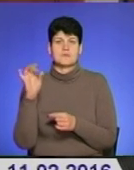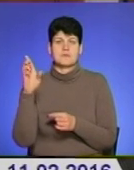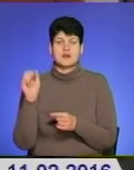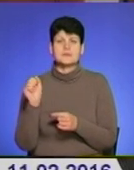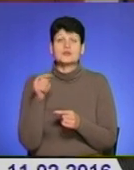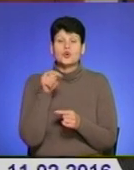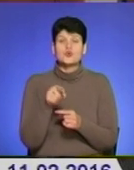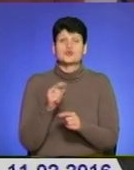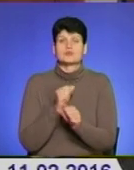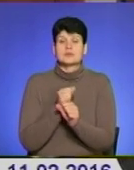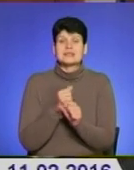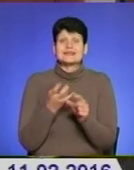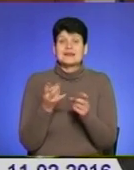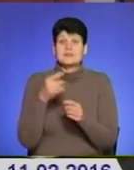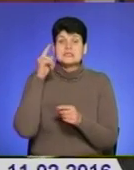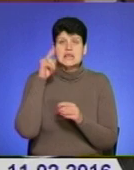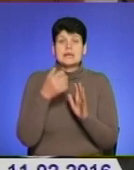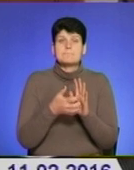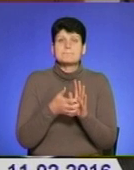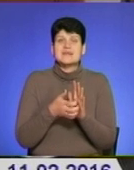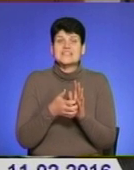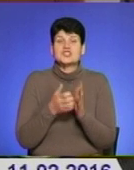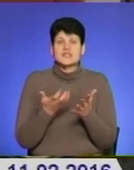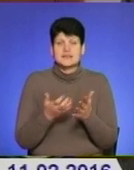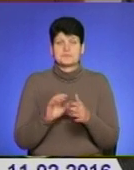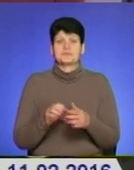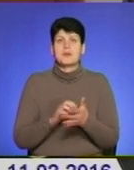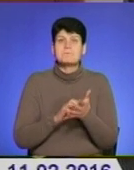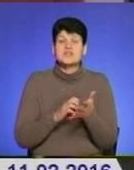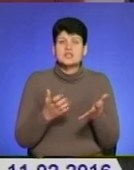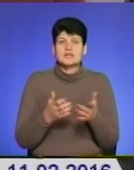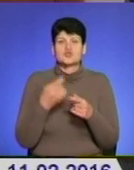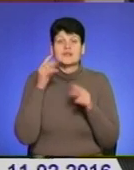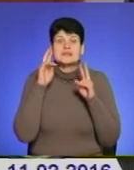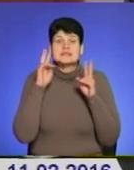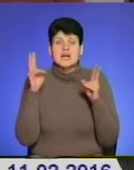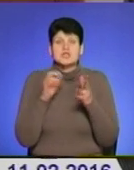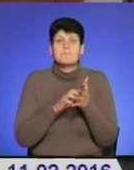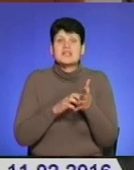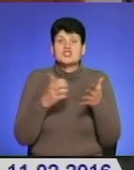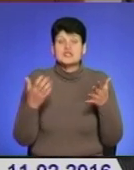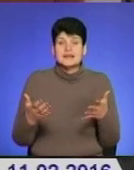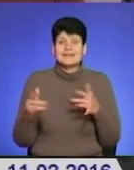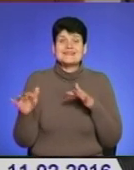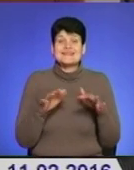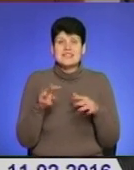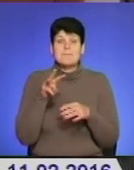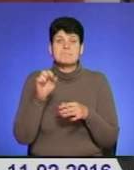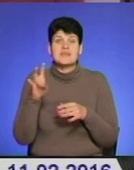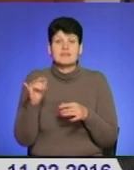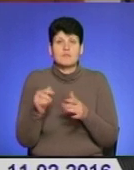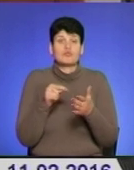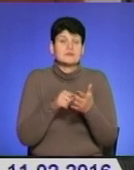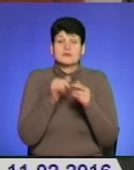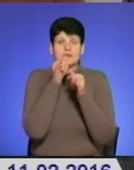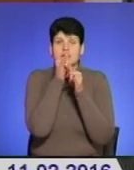причини і дію міни поцілі. Якщо не знаєш причин дії міни поцілі, то ти